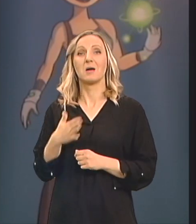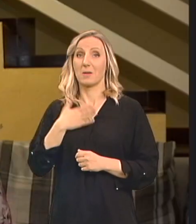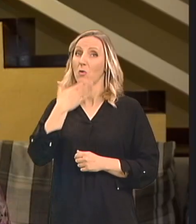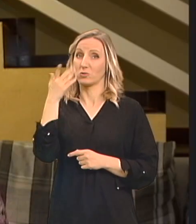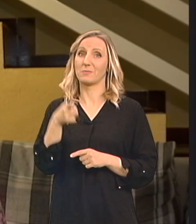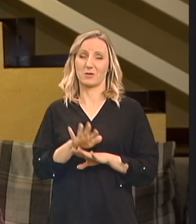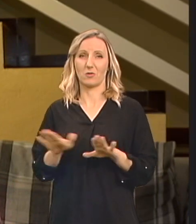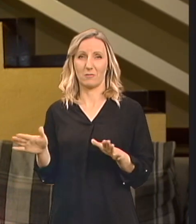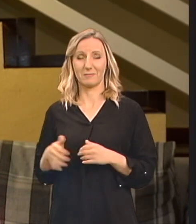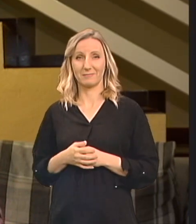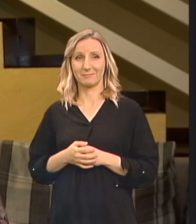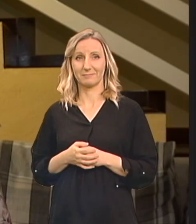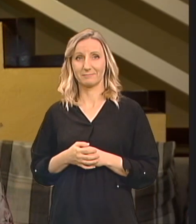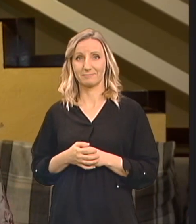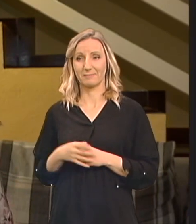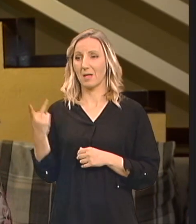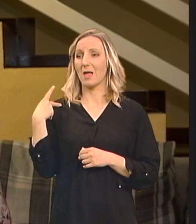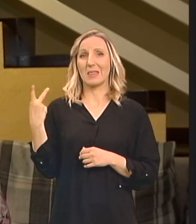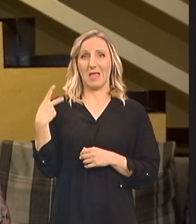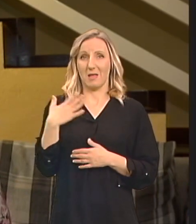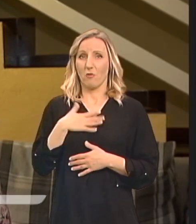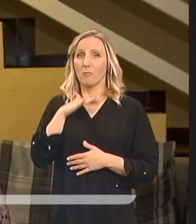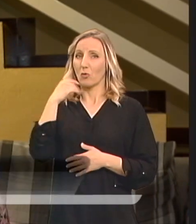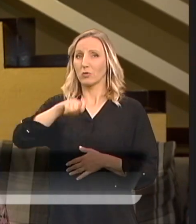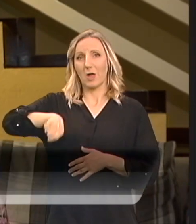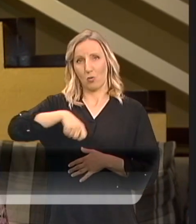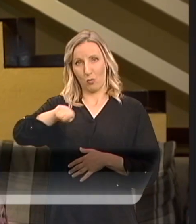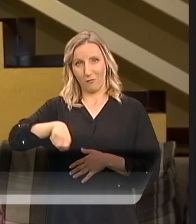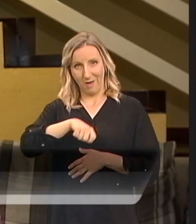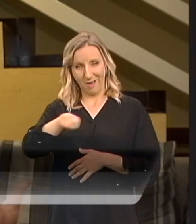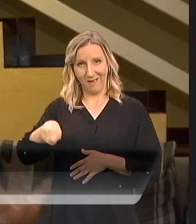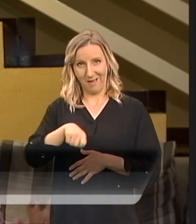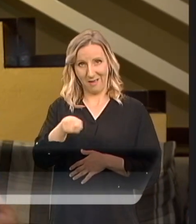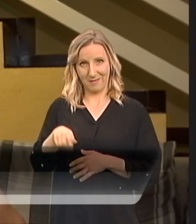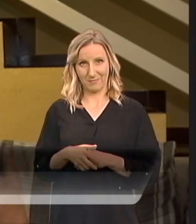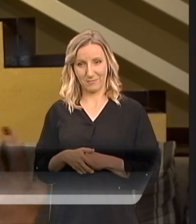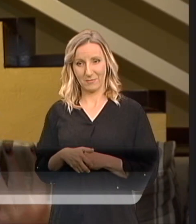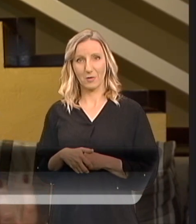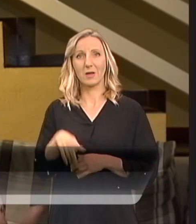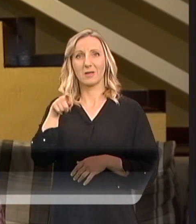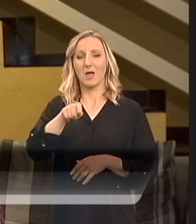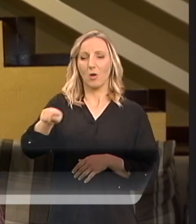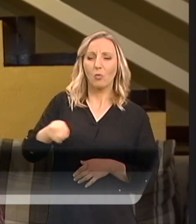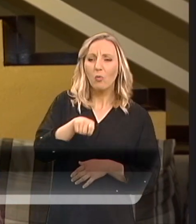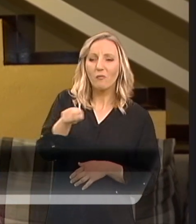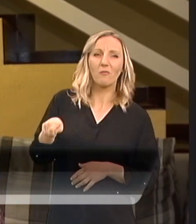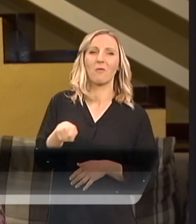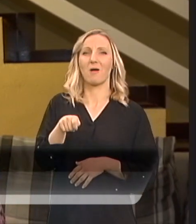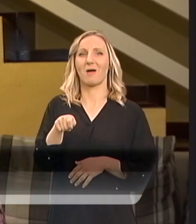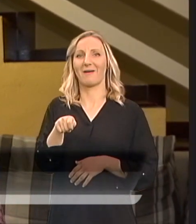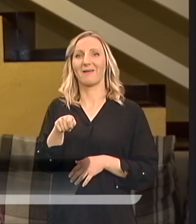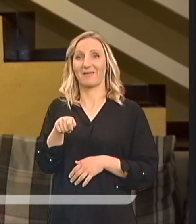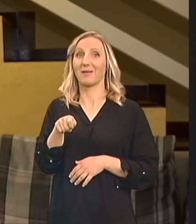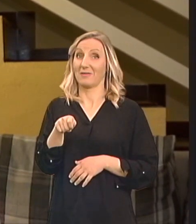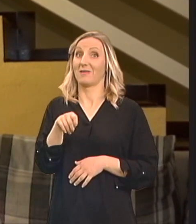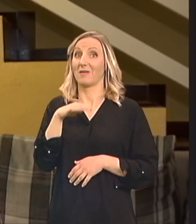Dajna i ja volimo jako da kuhamo I to je izuzetno Taj kult kuhinje i kuhanja je izuzetno prisutan na